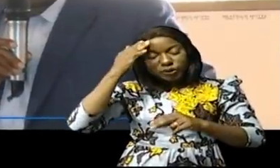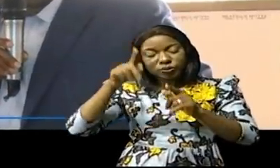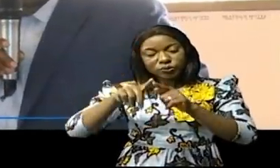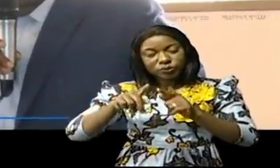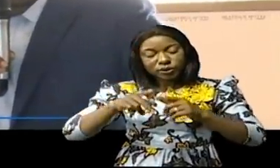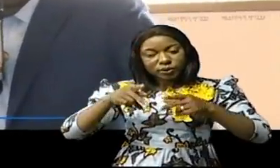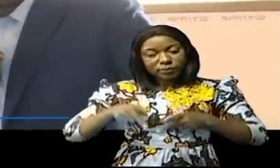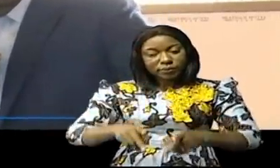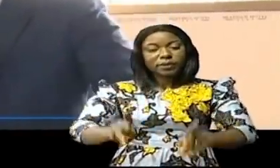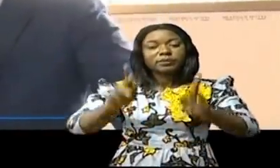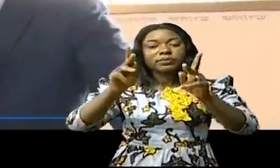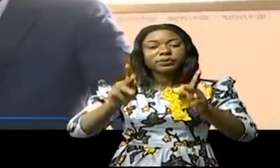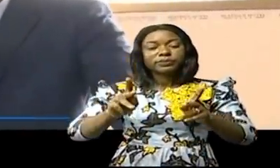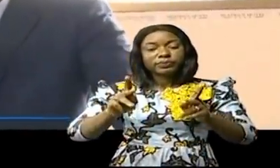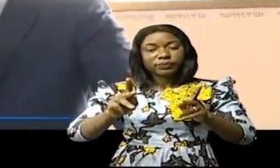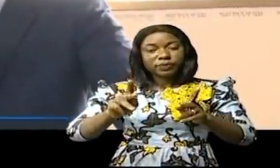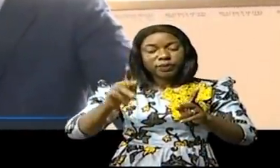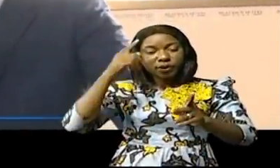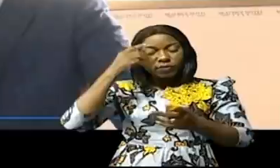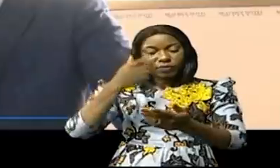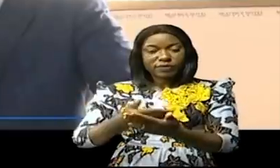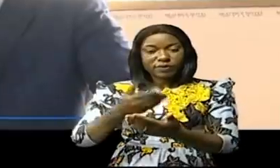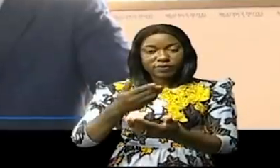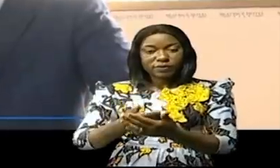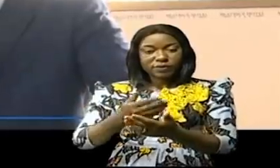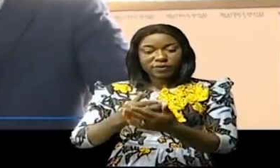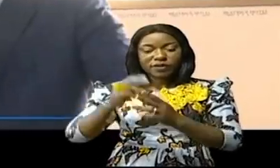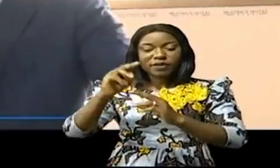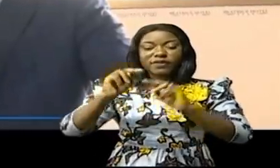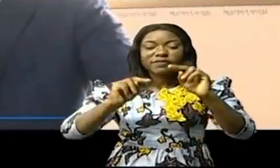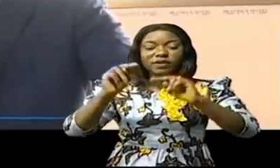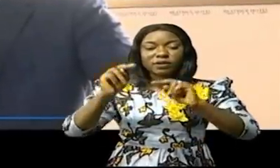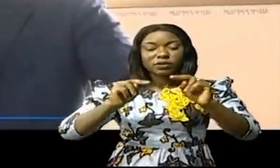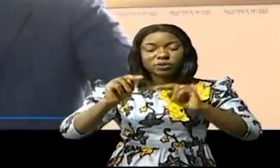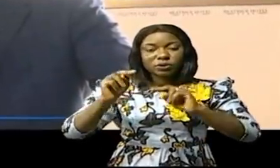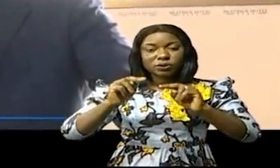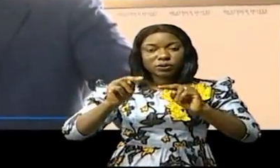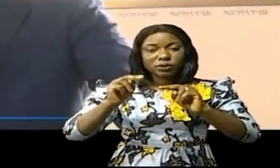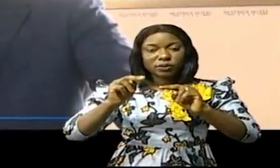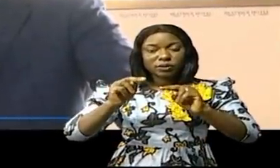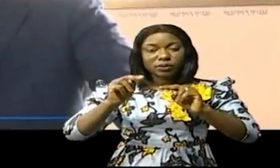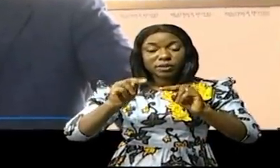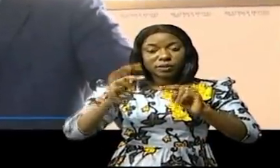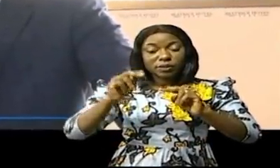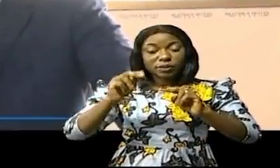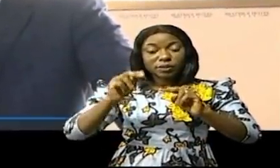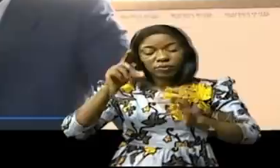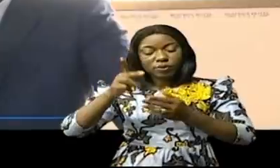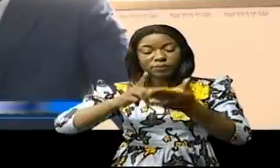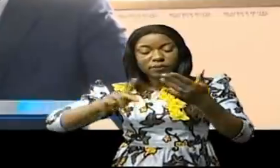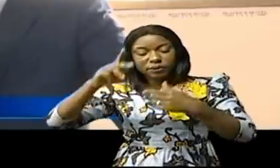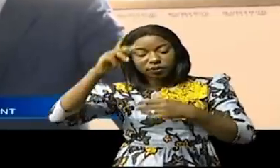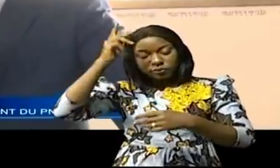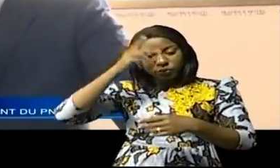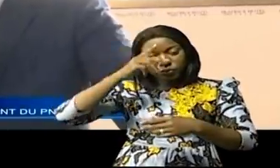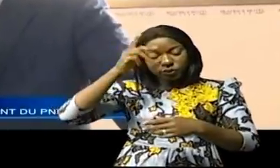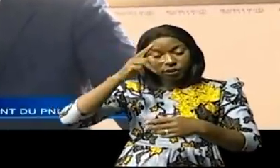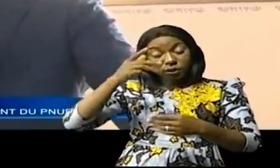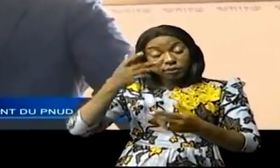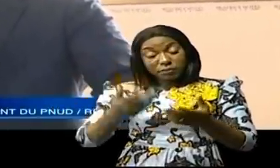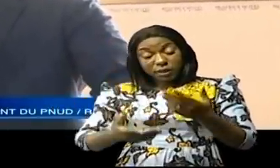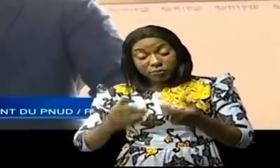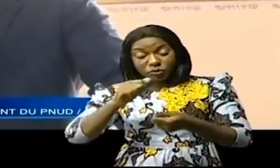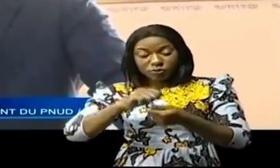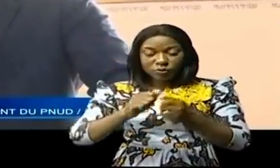se rendre compte de l'urgence, de l'évaluation, de la conformité des pratiques politiques aux exigences contenues